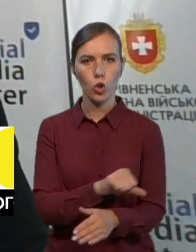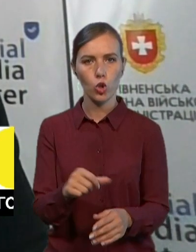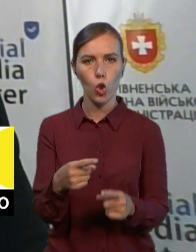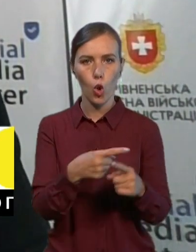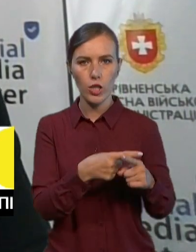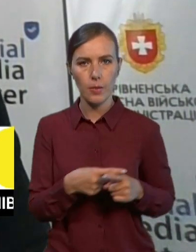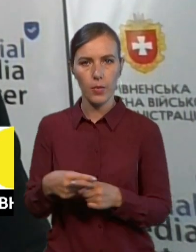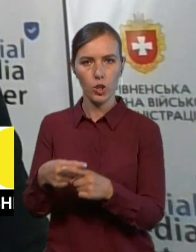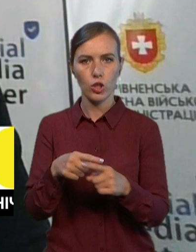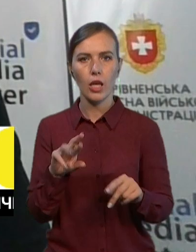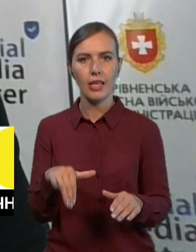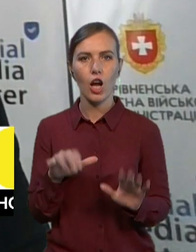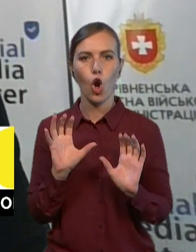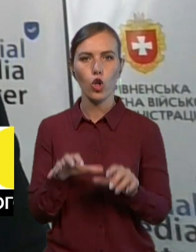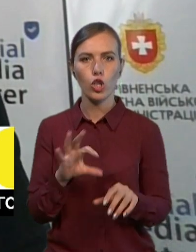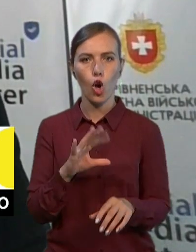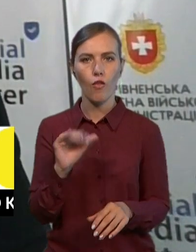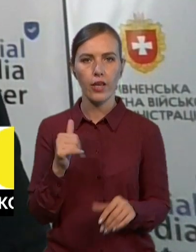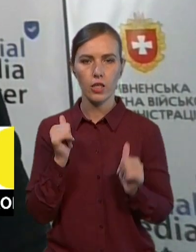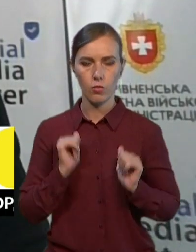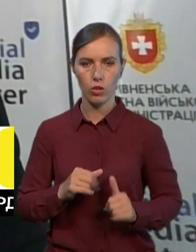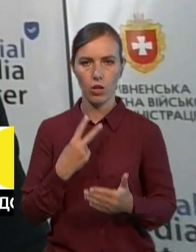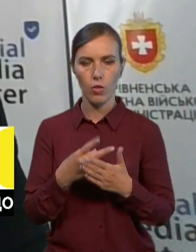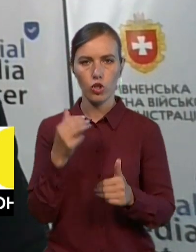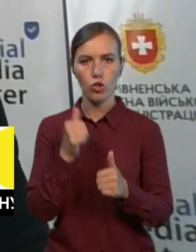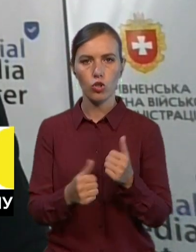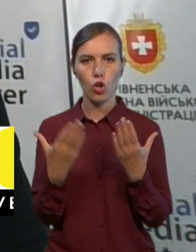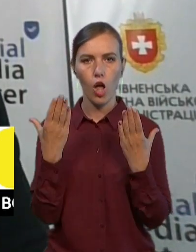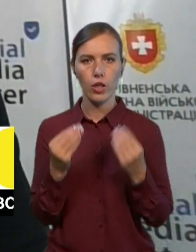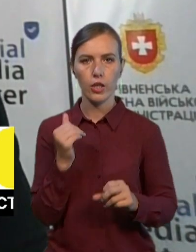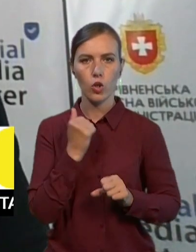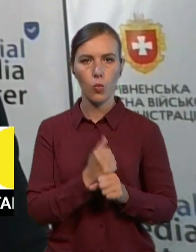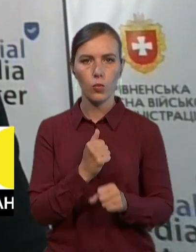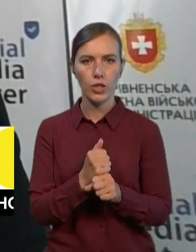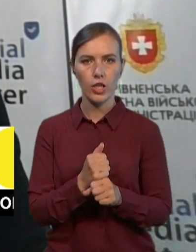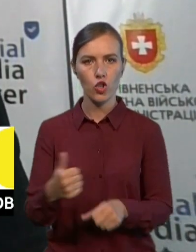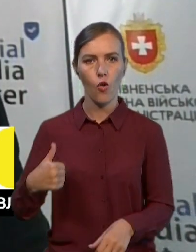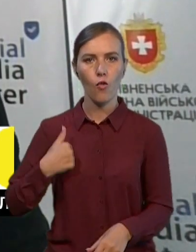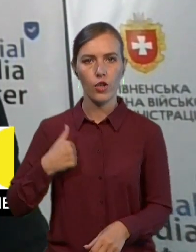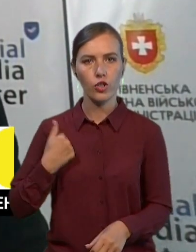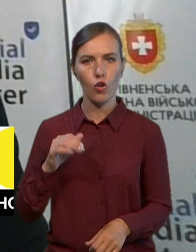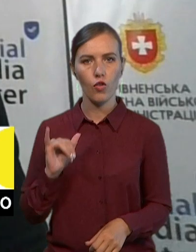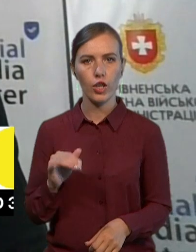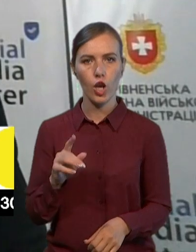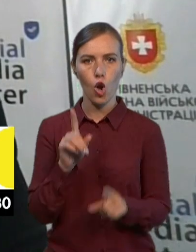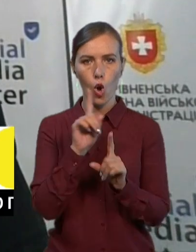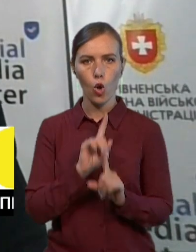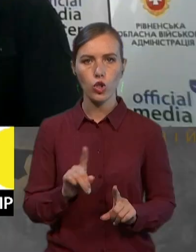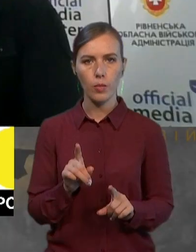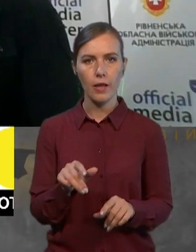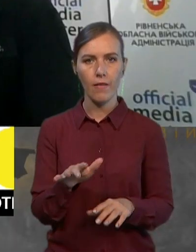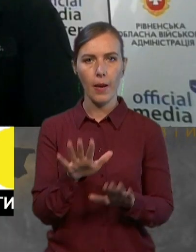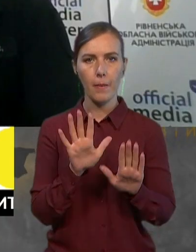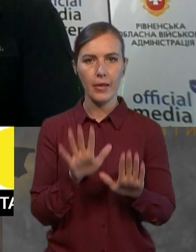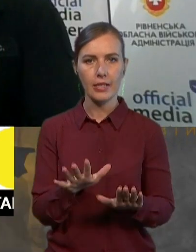як очільник ОВА, я спокійний, тому що бачу щоденну працю військових і особливо місцевих громад,